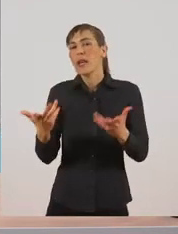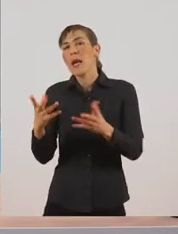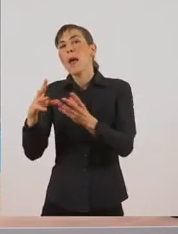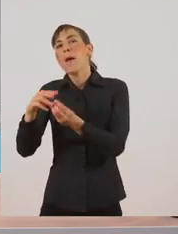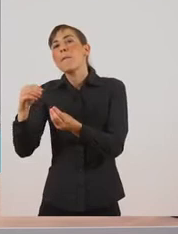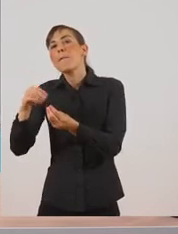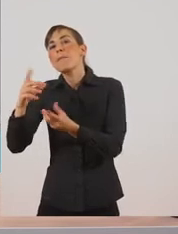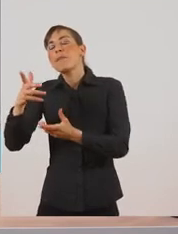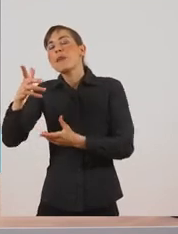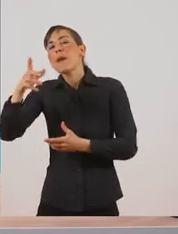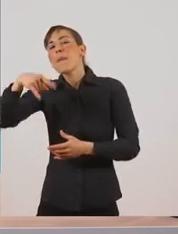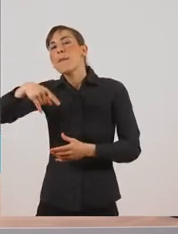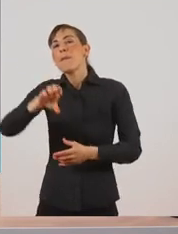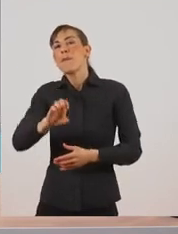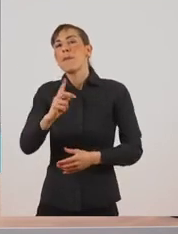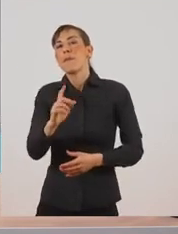θυμαρίσιο.